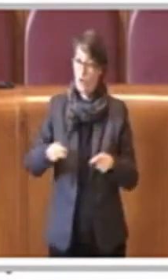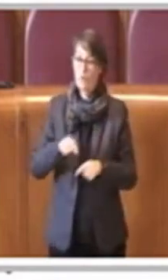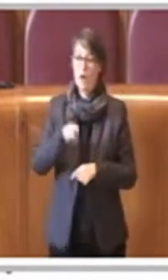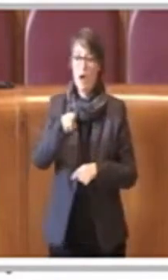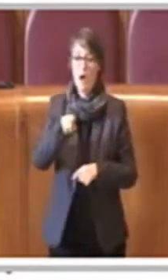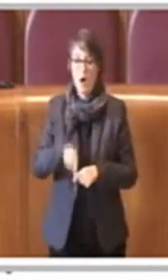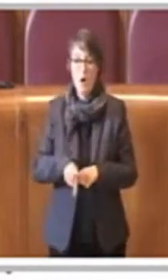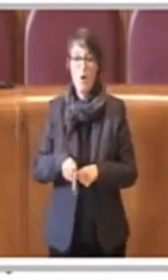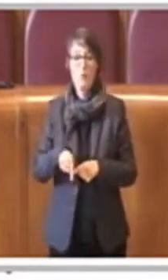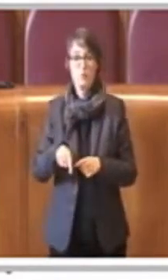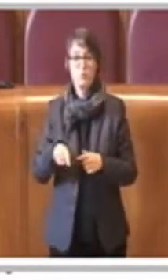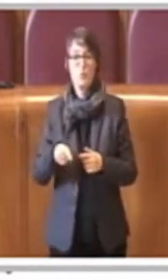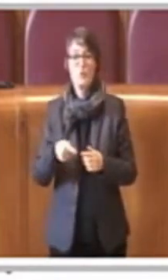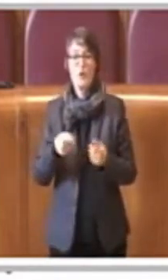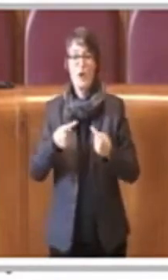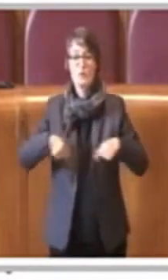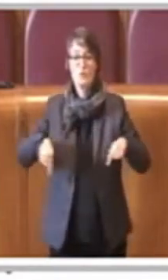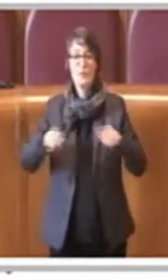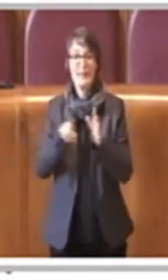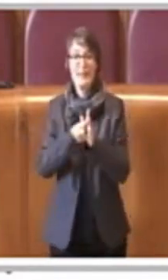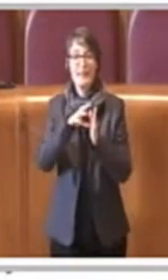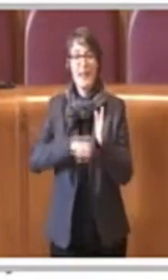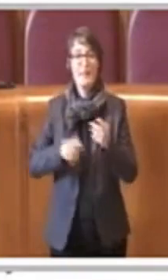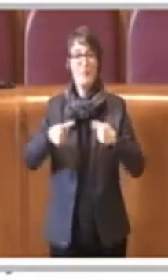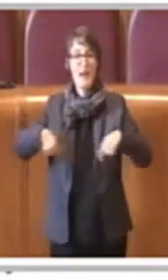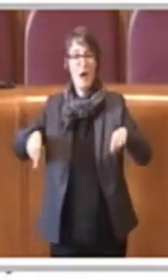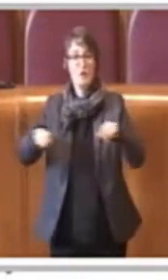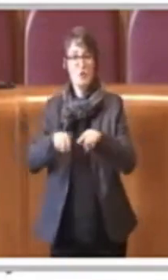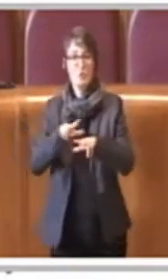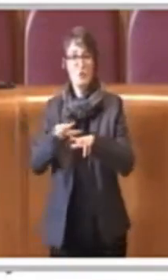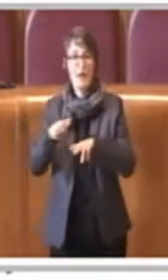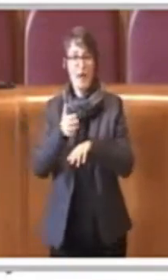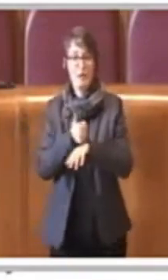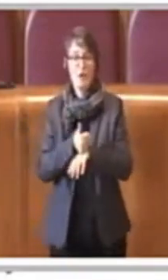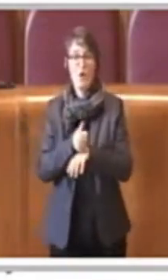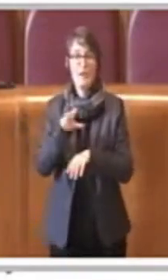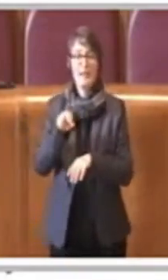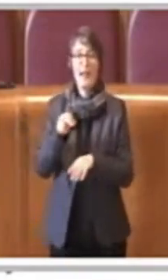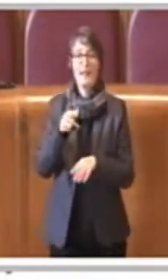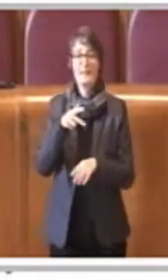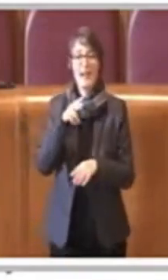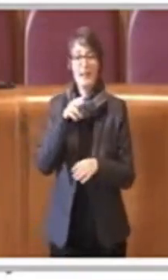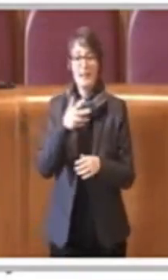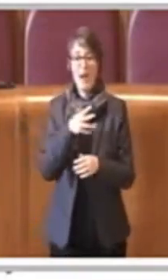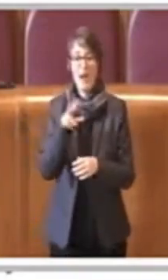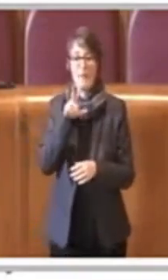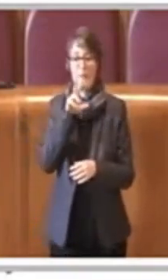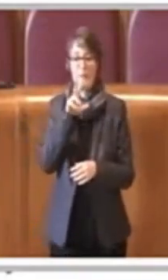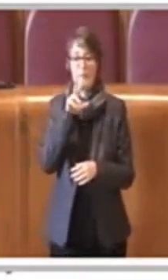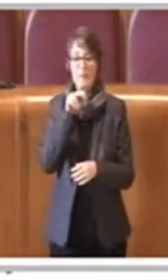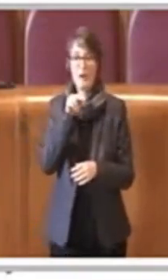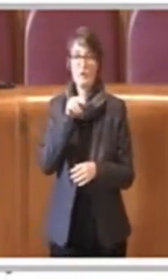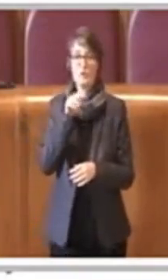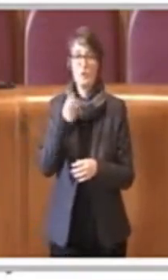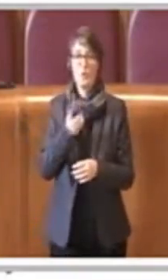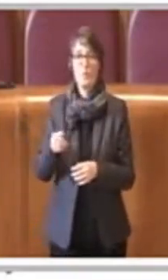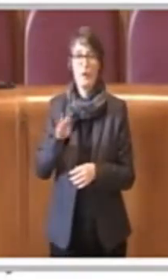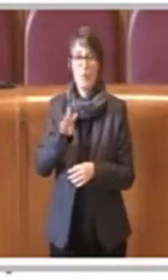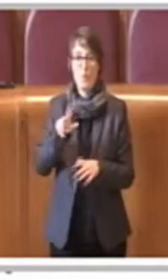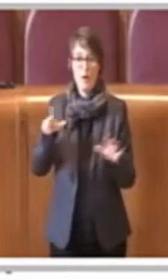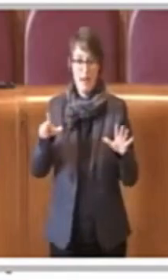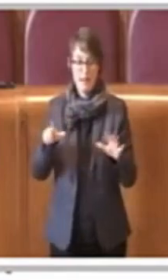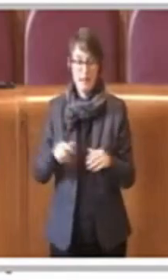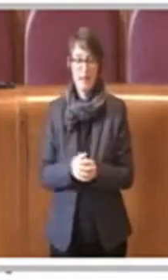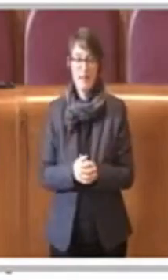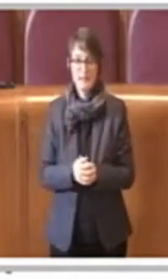47 del 30 marzo 2017 sulla riduzione ovviamente inerente rispecchi elementari ma sulla gestione delle materie post-consumo